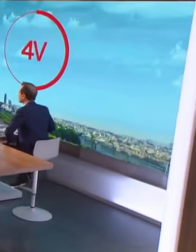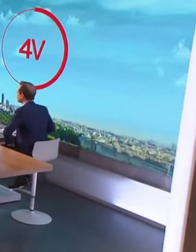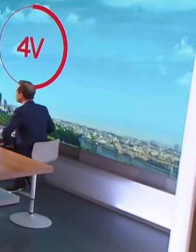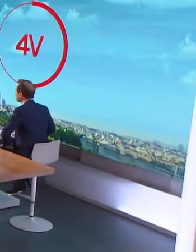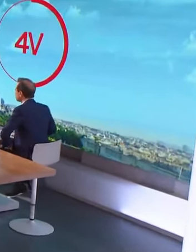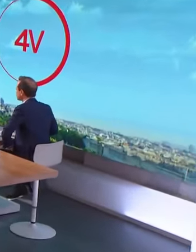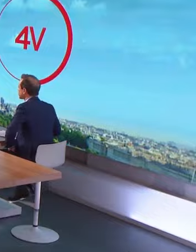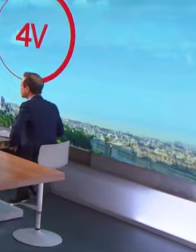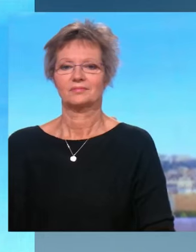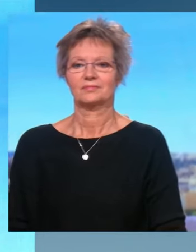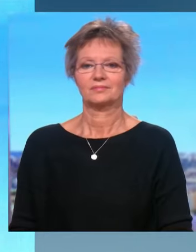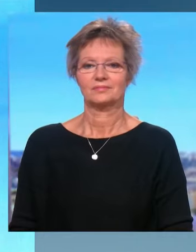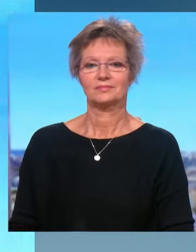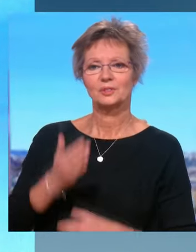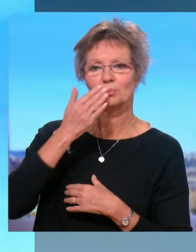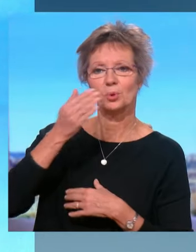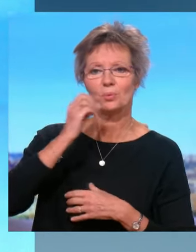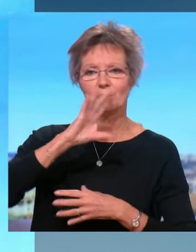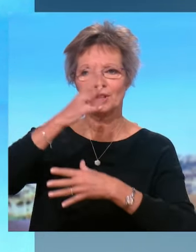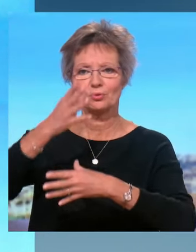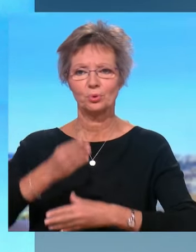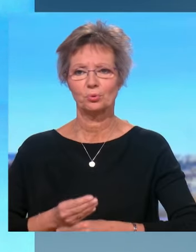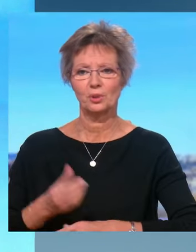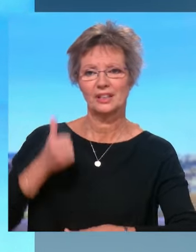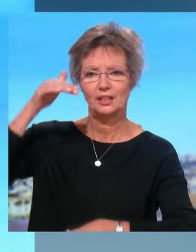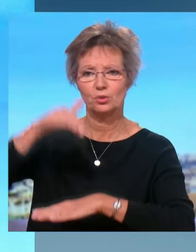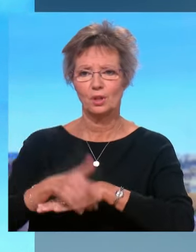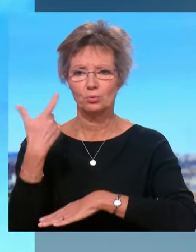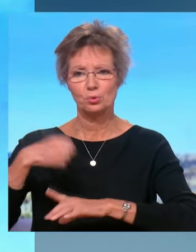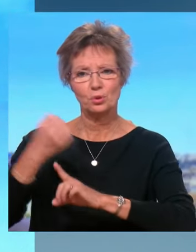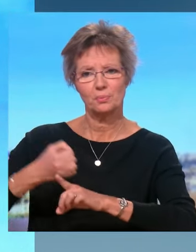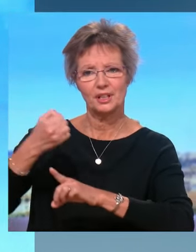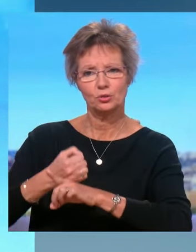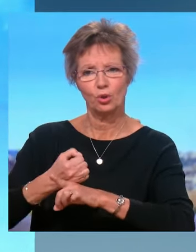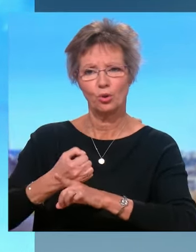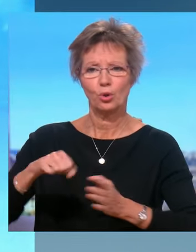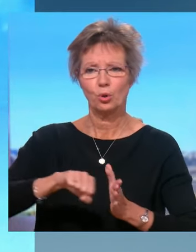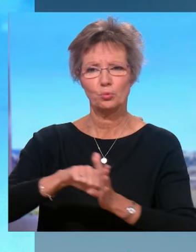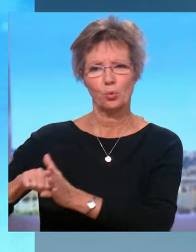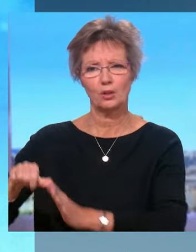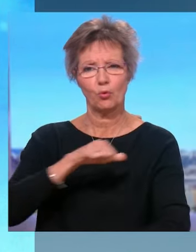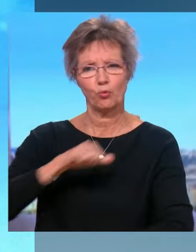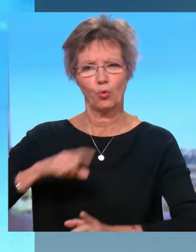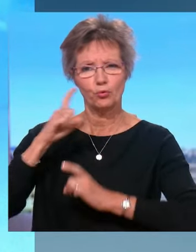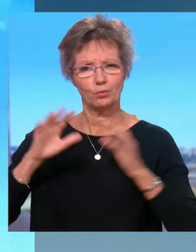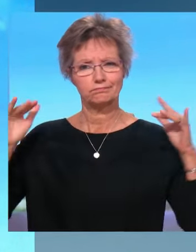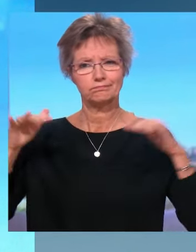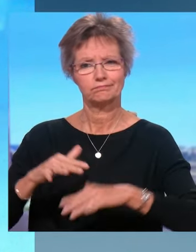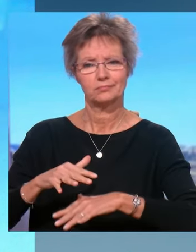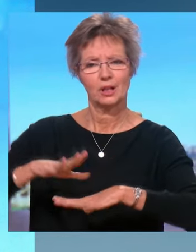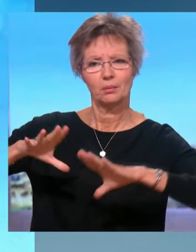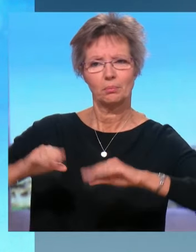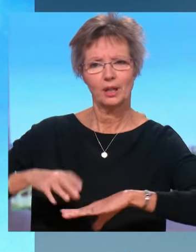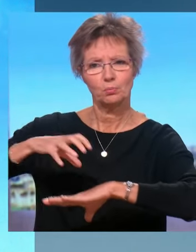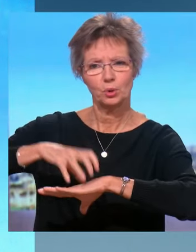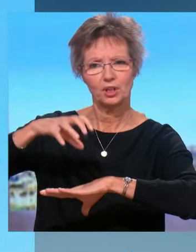Bonjour à tous, bienvenue dans les 4V, Sacha Houllier. Alors, hier soir, 200 militants d'ultra-droite se sont rassemblés place du Panthéon à Paris